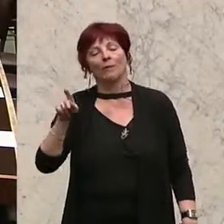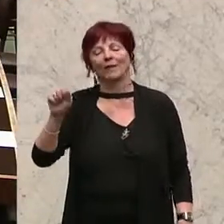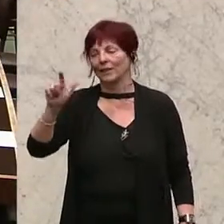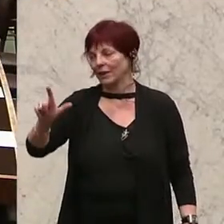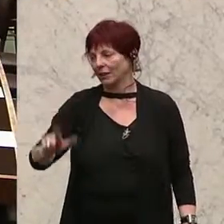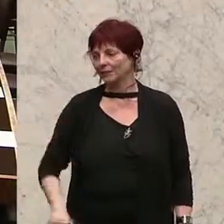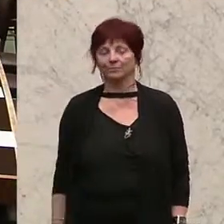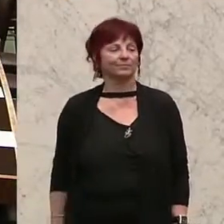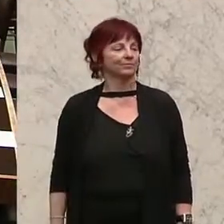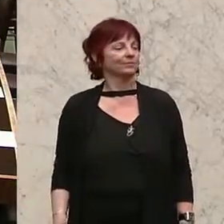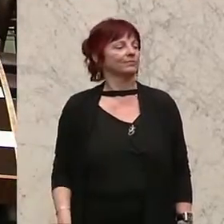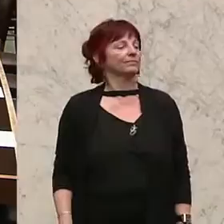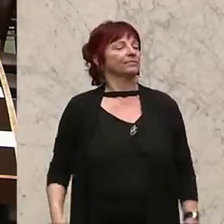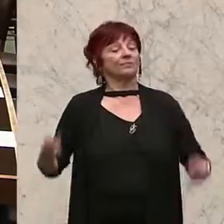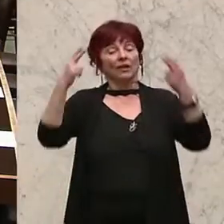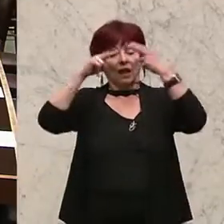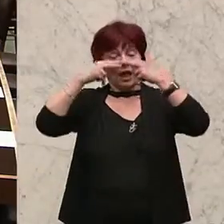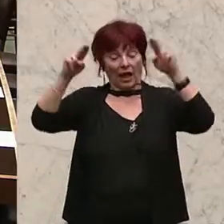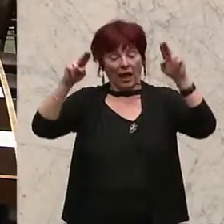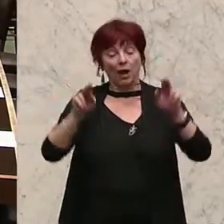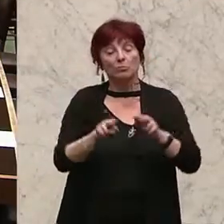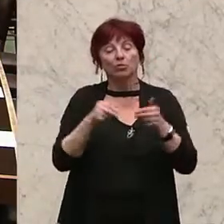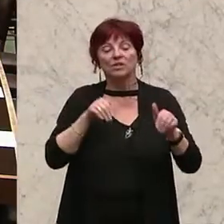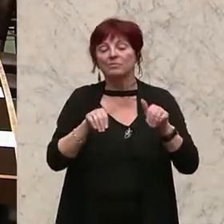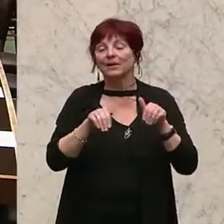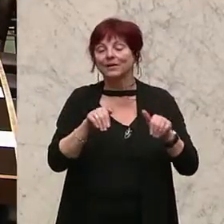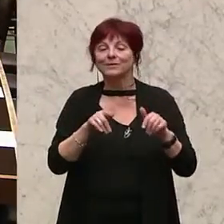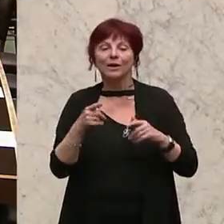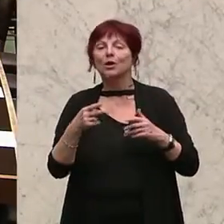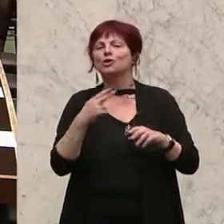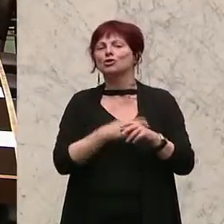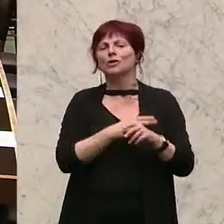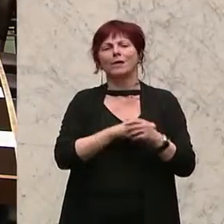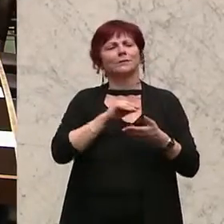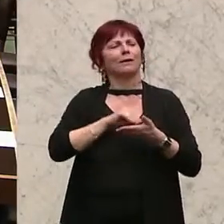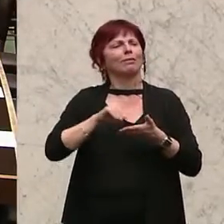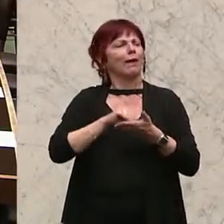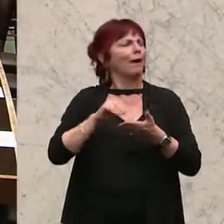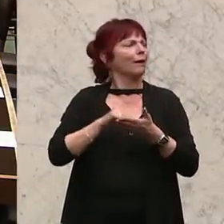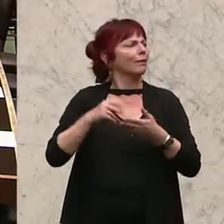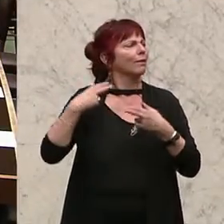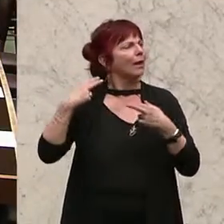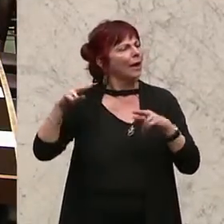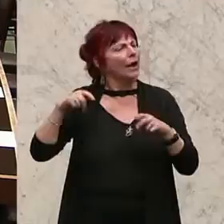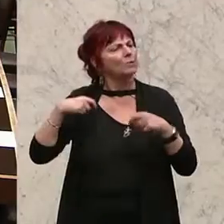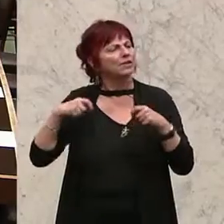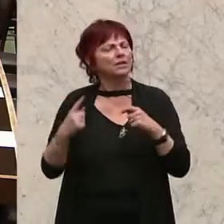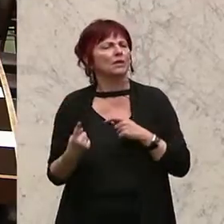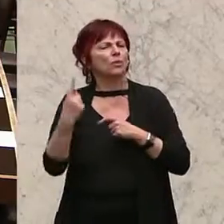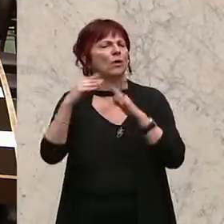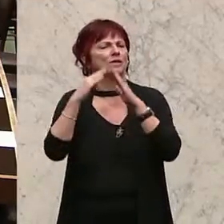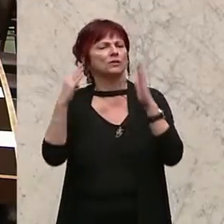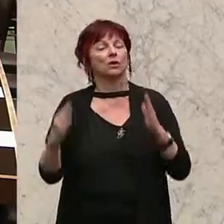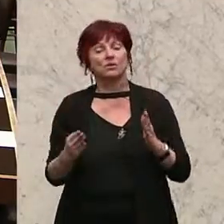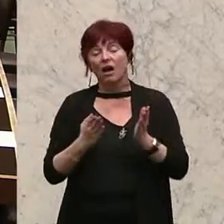Zeugen im Disziplinarverfahren getrennten Räumlichkeiten audiovisuell zu vernehmen, wenn dies nötig ist. Derzeit ist das nur in